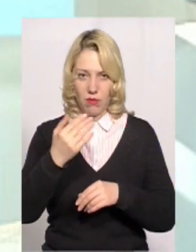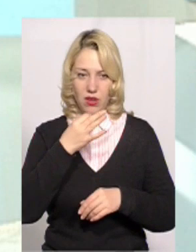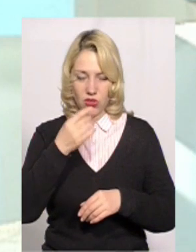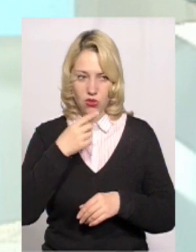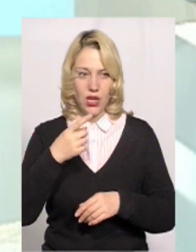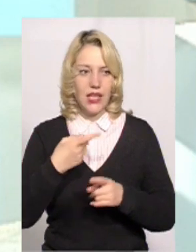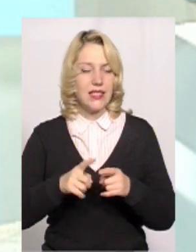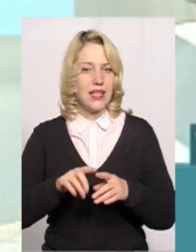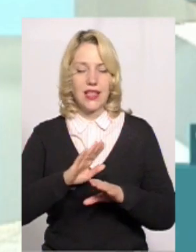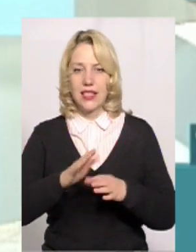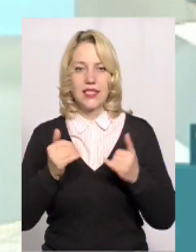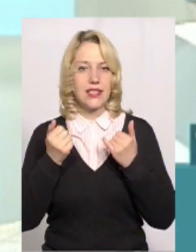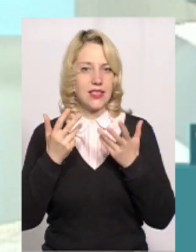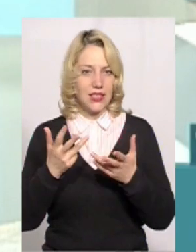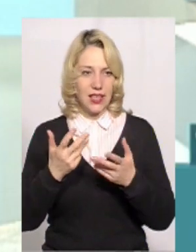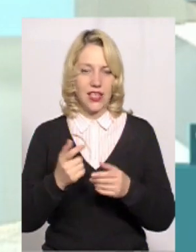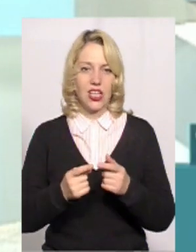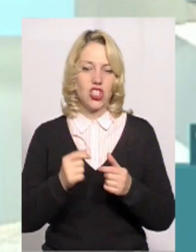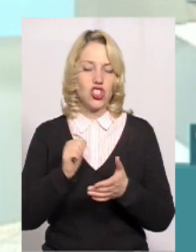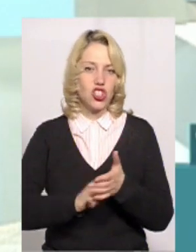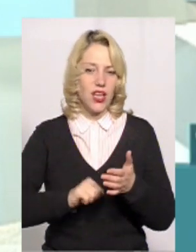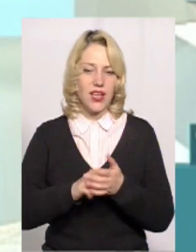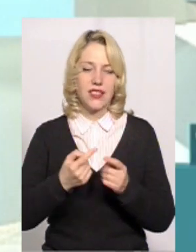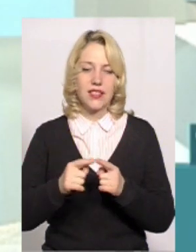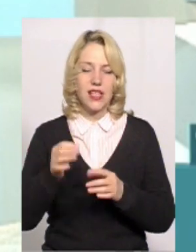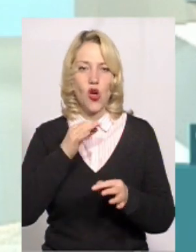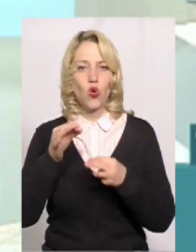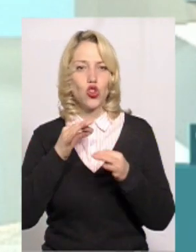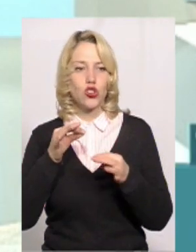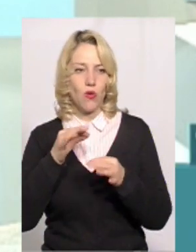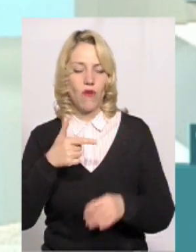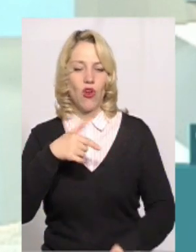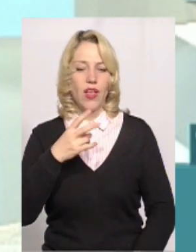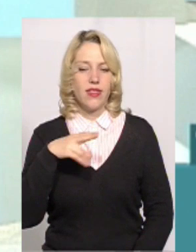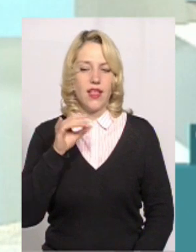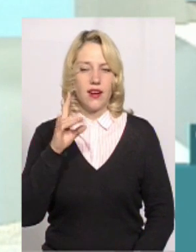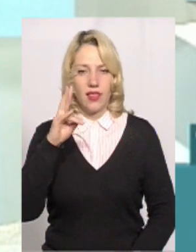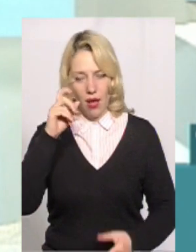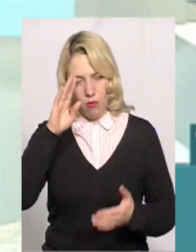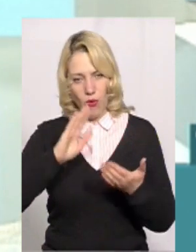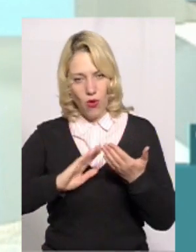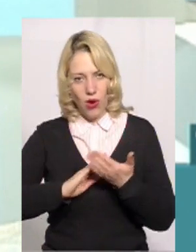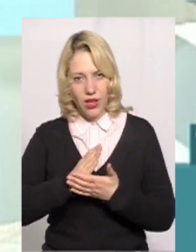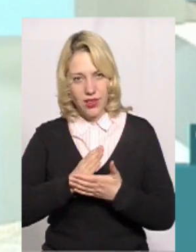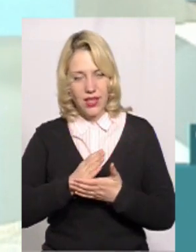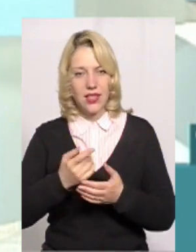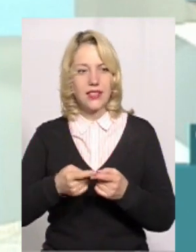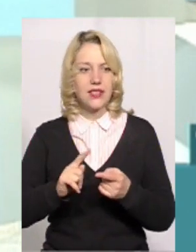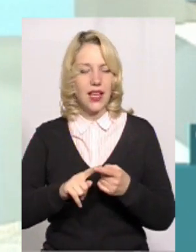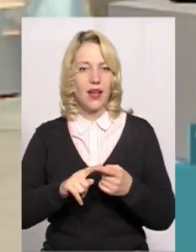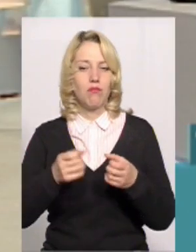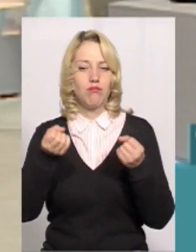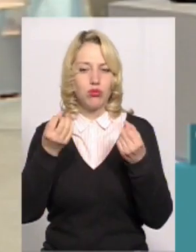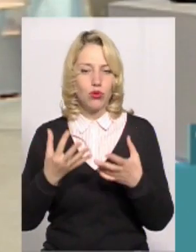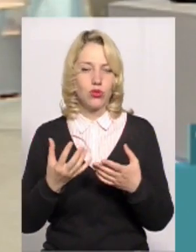не стільки через оці розмови, так, про гендерну політику і так далі, а просто через